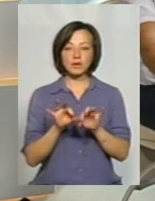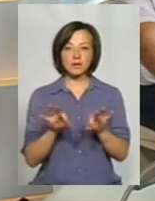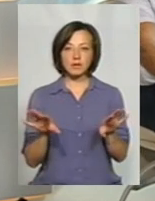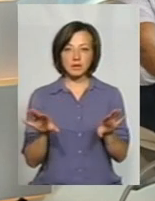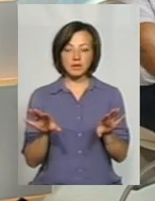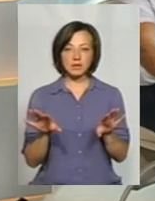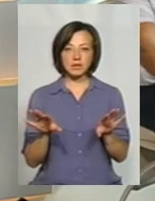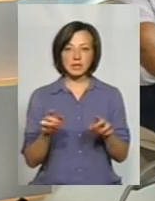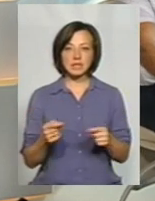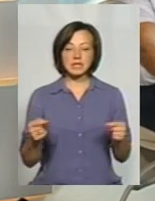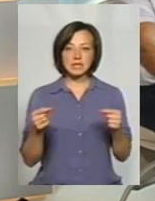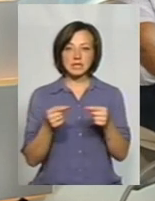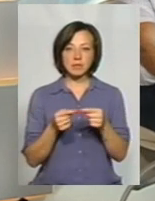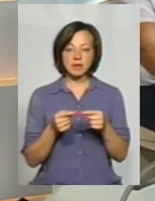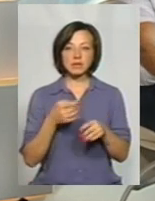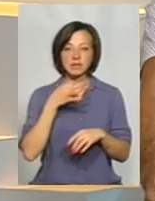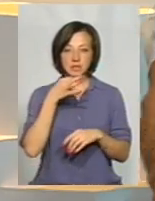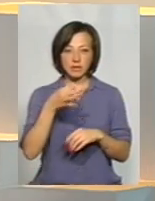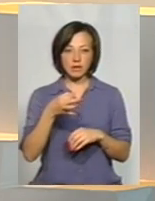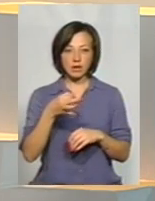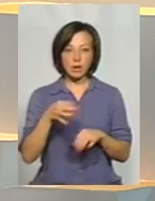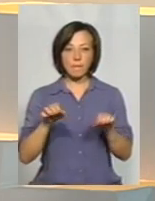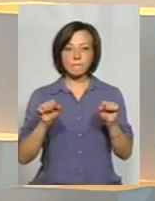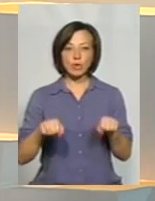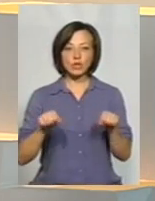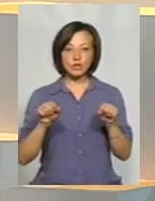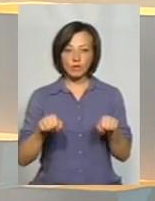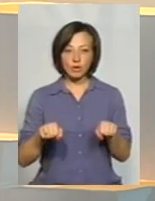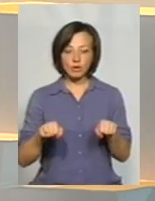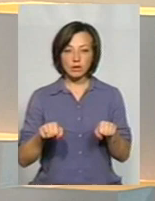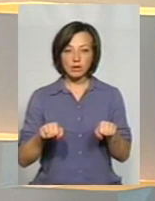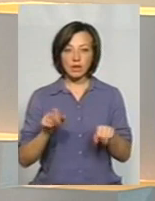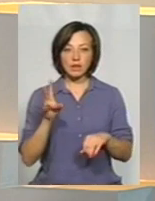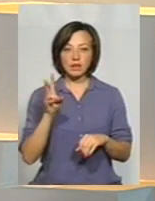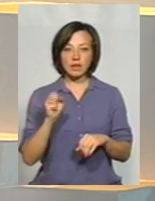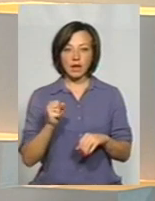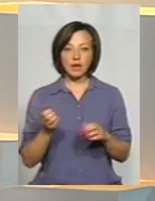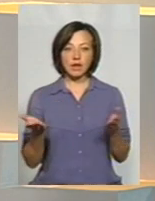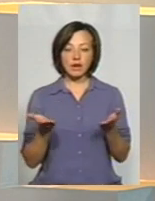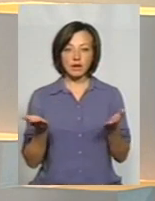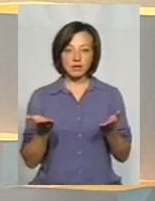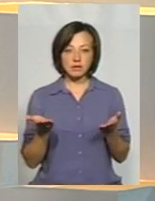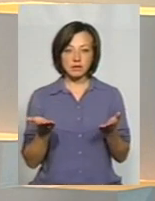можу прокоментувати саме те, ну, я не сказав би, можливо, можливо, на якихось